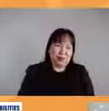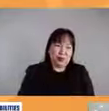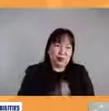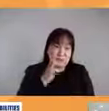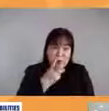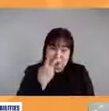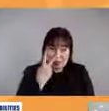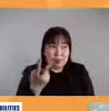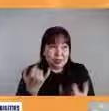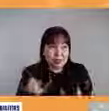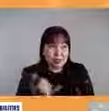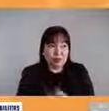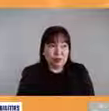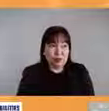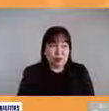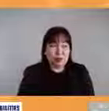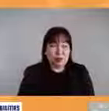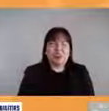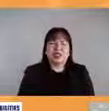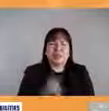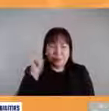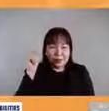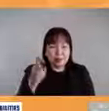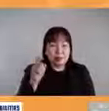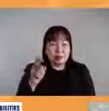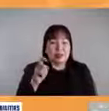na election syempre dapat mas maging